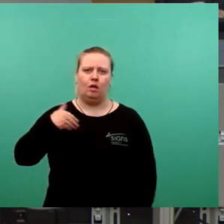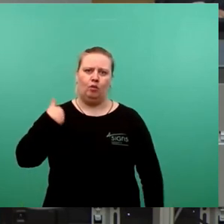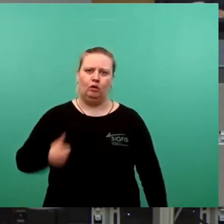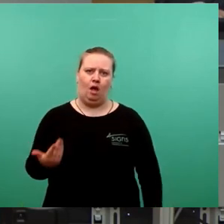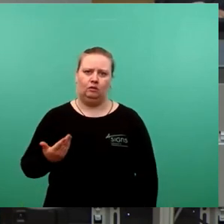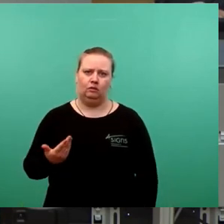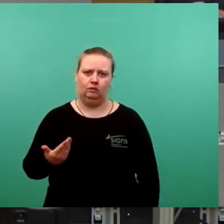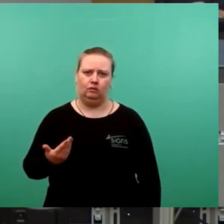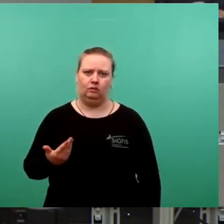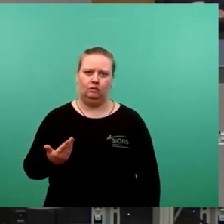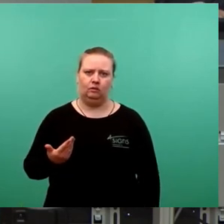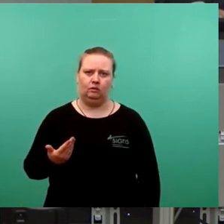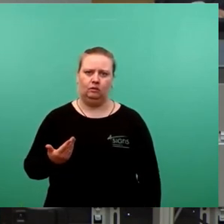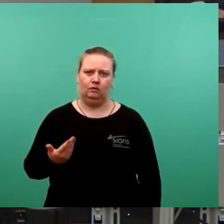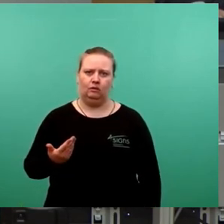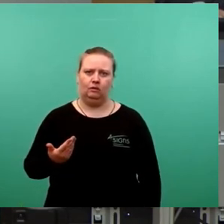Beifall bei und